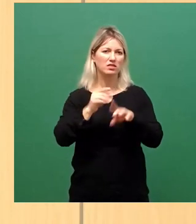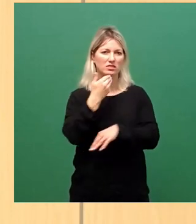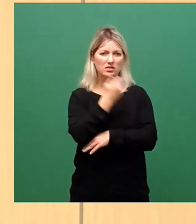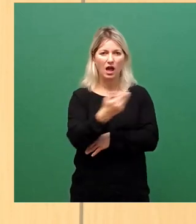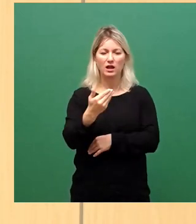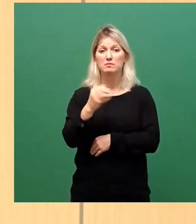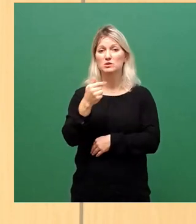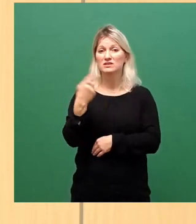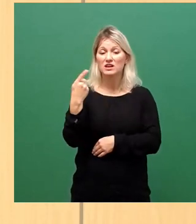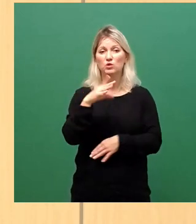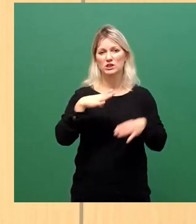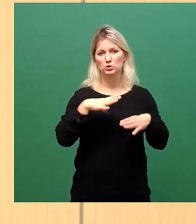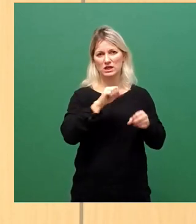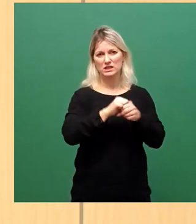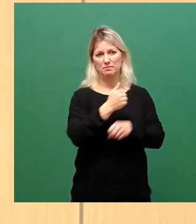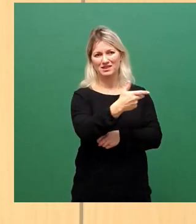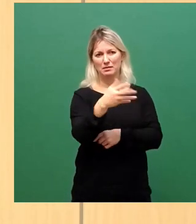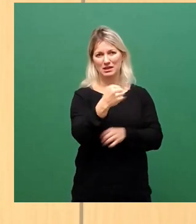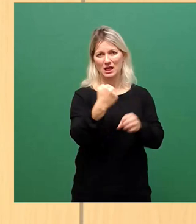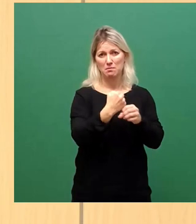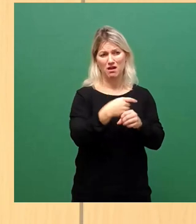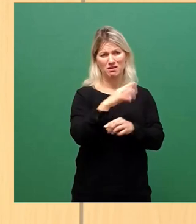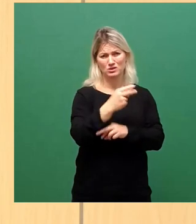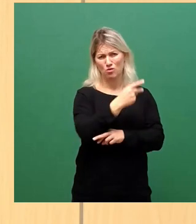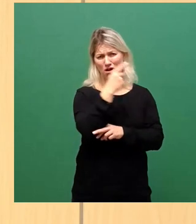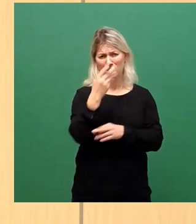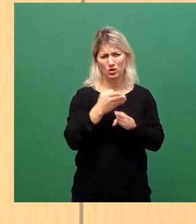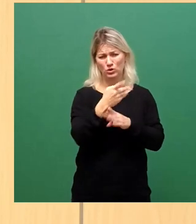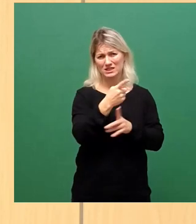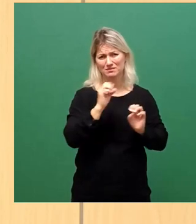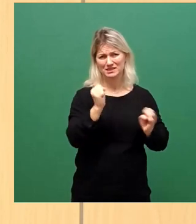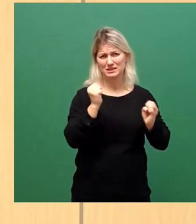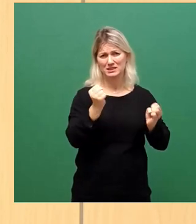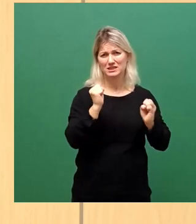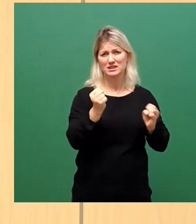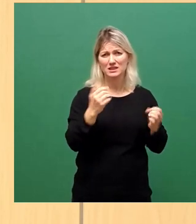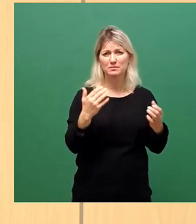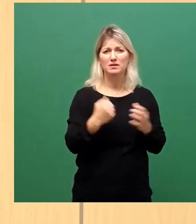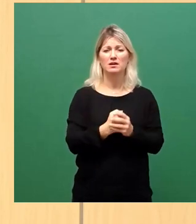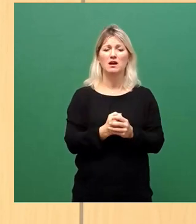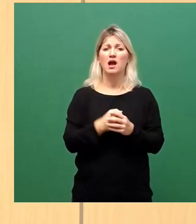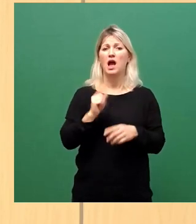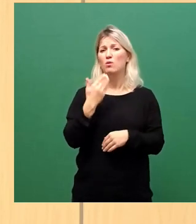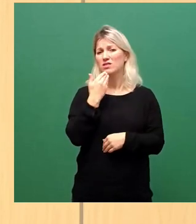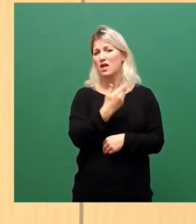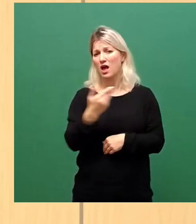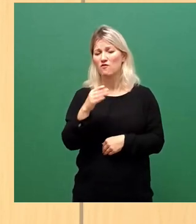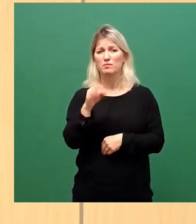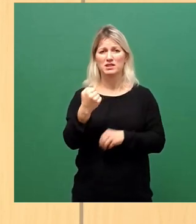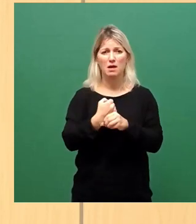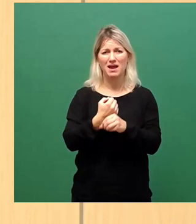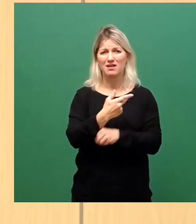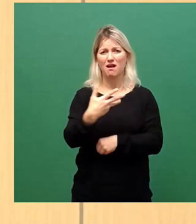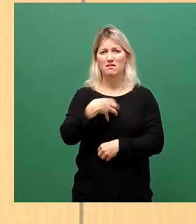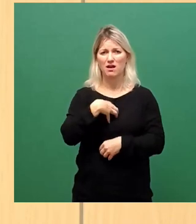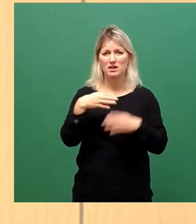Gesundheitsamtes, die seit zwei Jahren hier einen tollen Job machen, mit allen Mitteln, die sie haben. Auch ein Dank an die Mitarbeiter in den Krankenhäusern, in den Pflegediensten